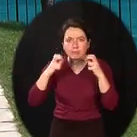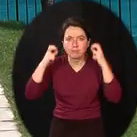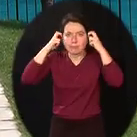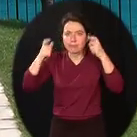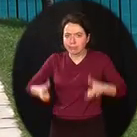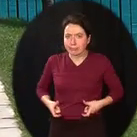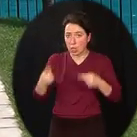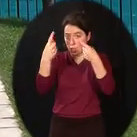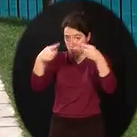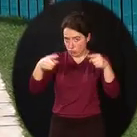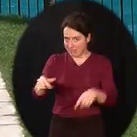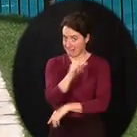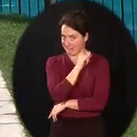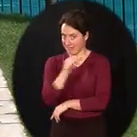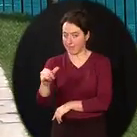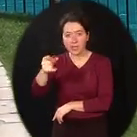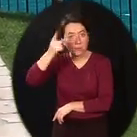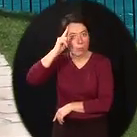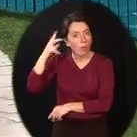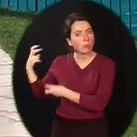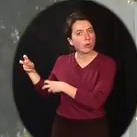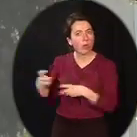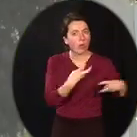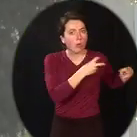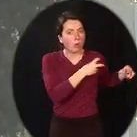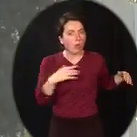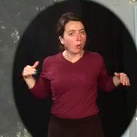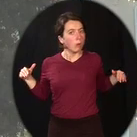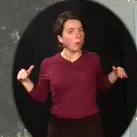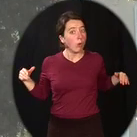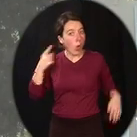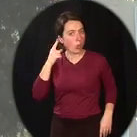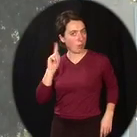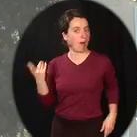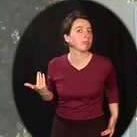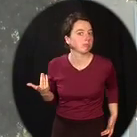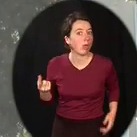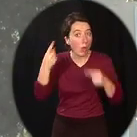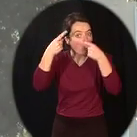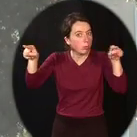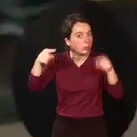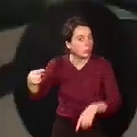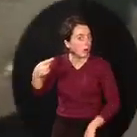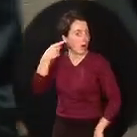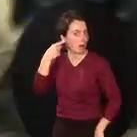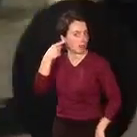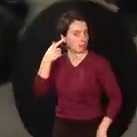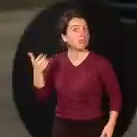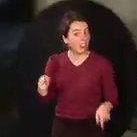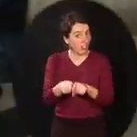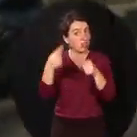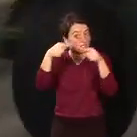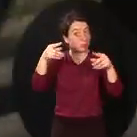empêche d'entendre les sons des véhicules qui s'approchent de vous. En plus, avec de la musique sur les oreilles, vous serez moins